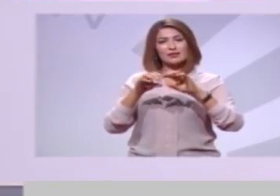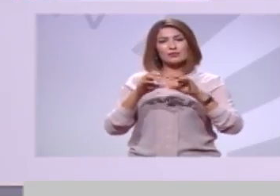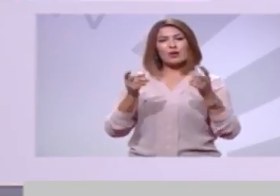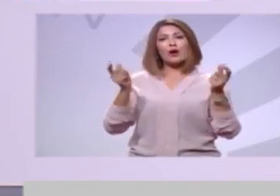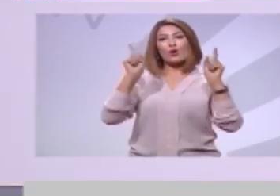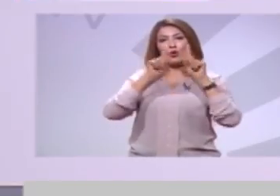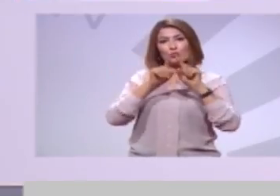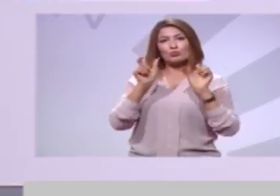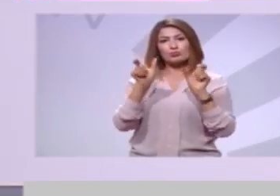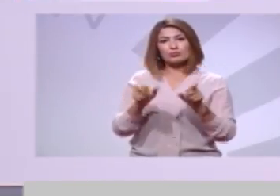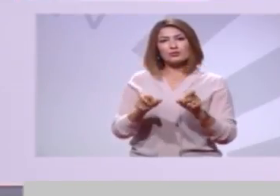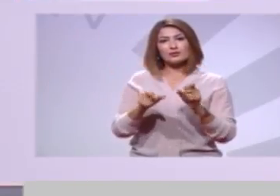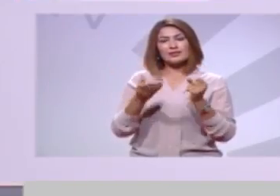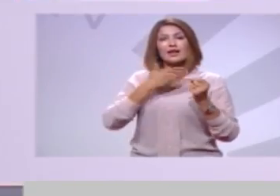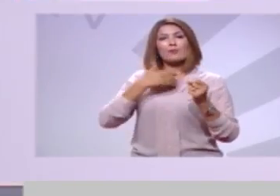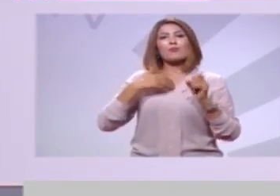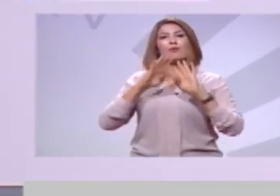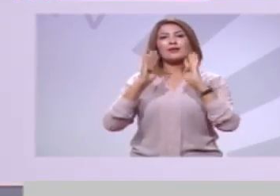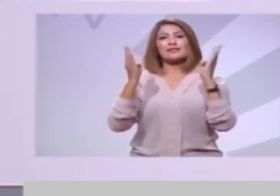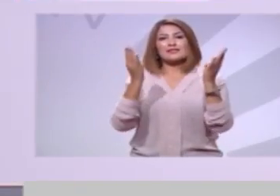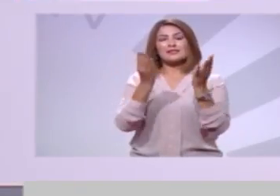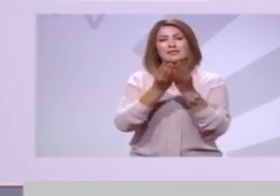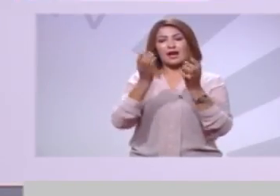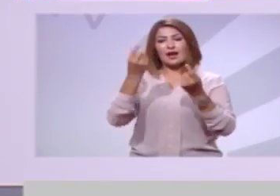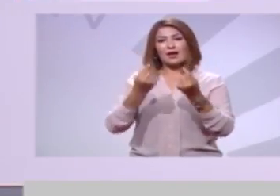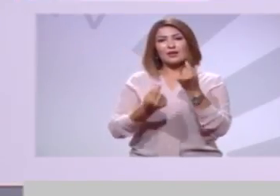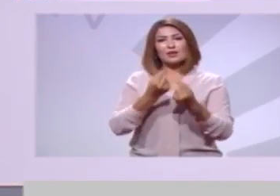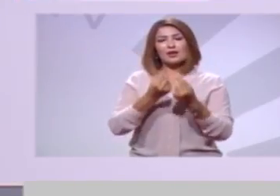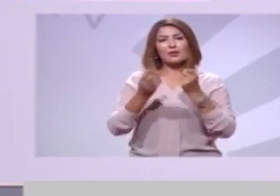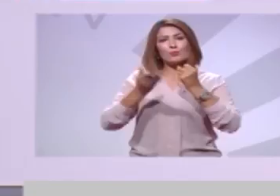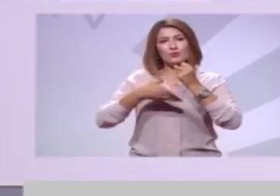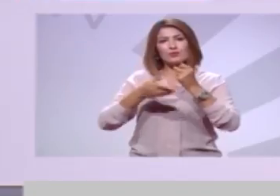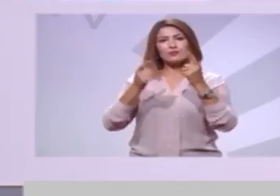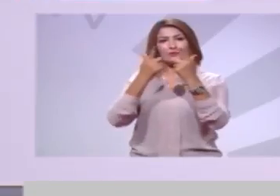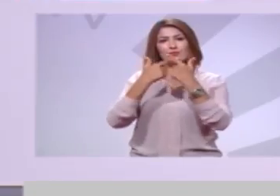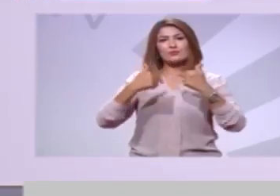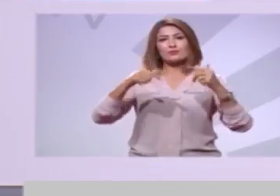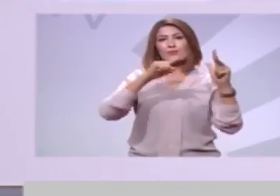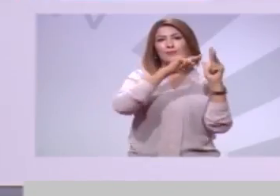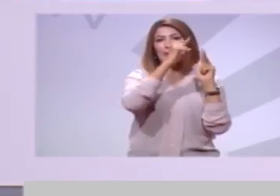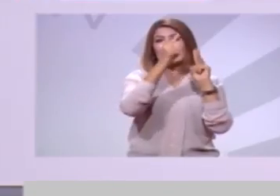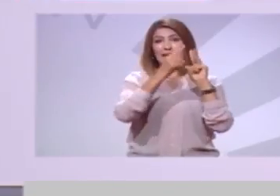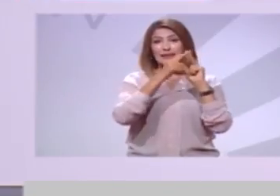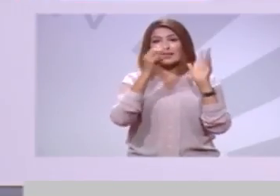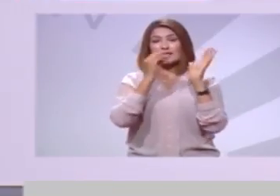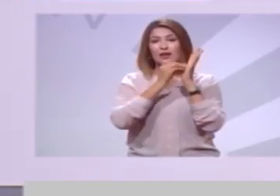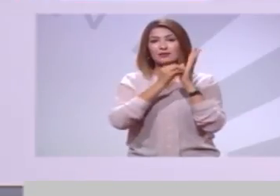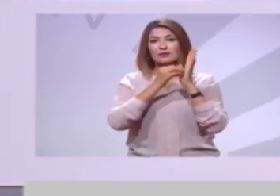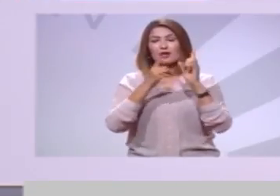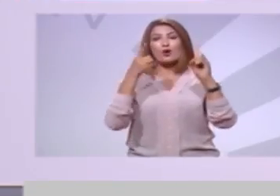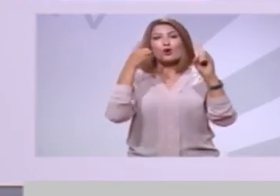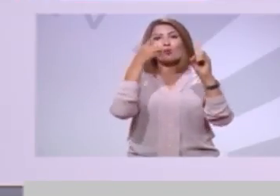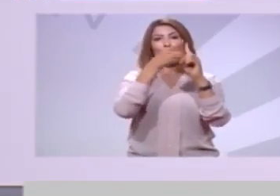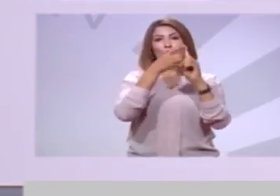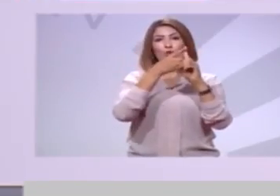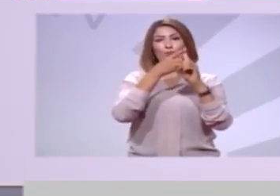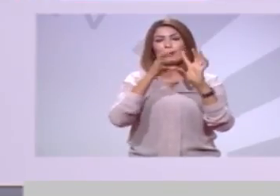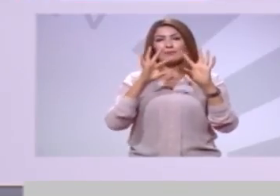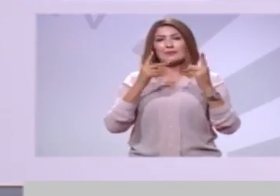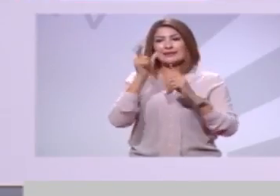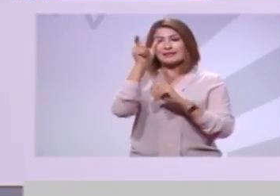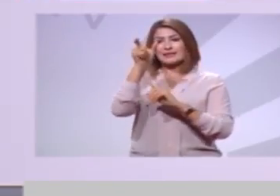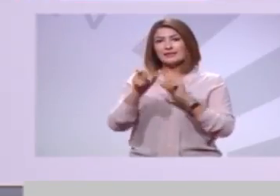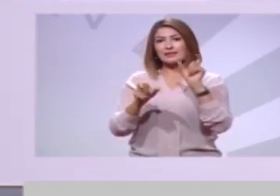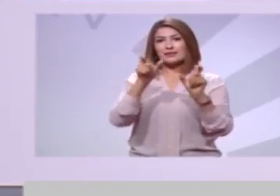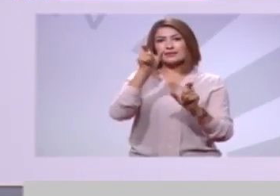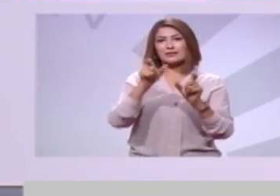والصحة العمومية لأن هذه القطاعات الثلاث تهم المواطن